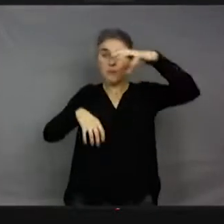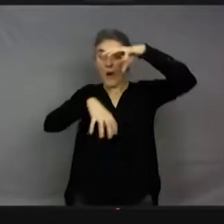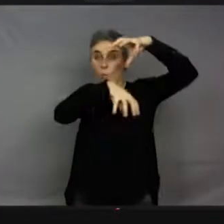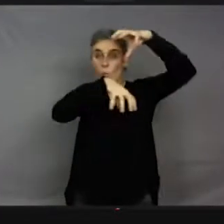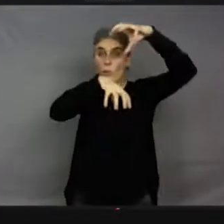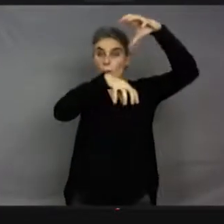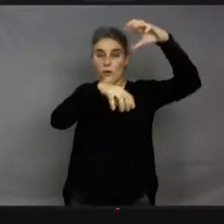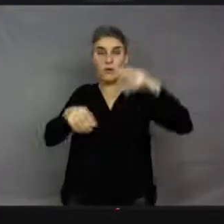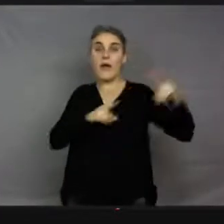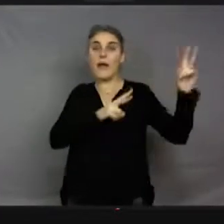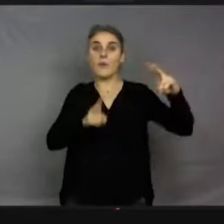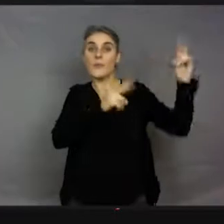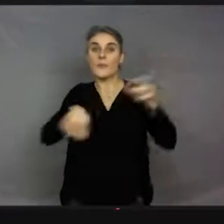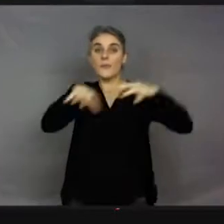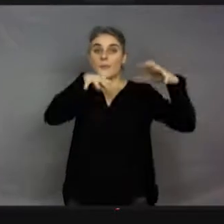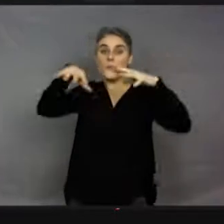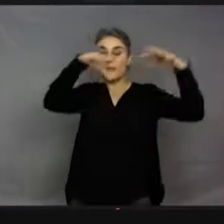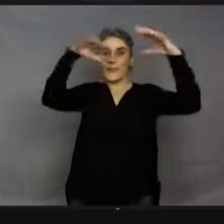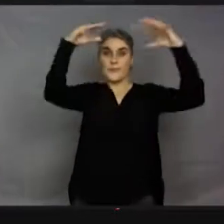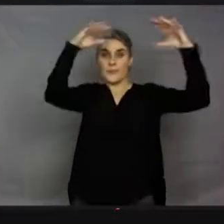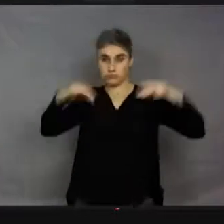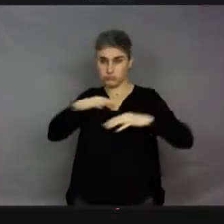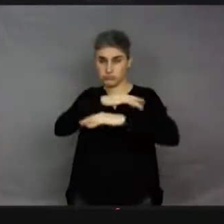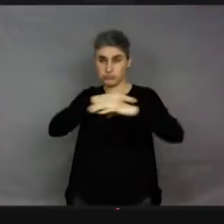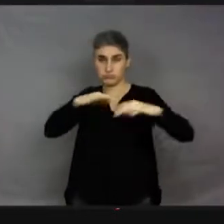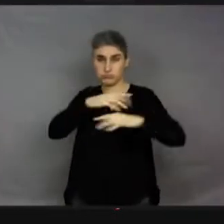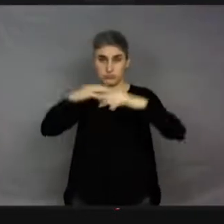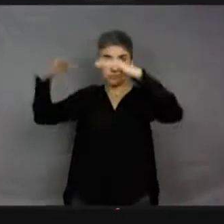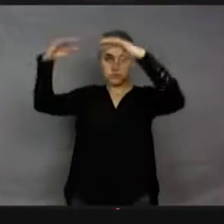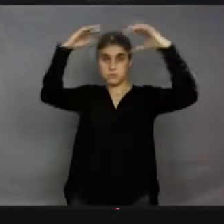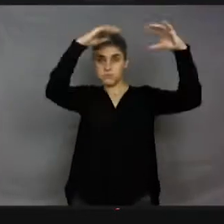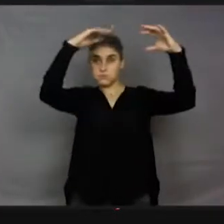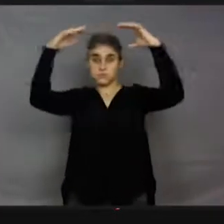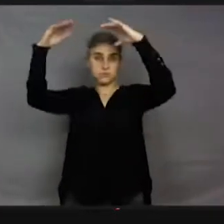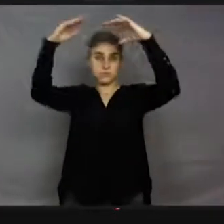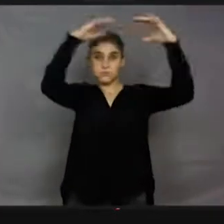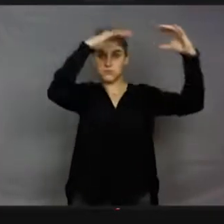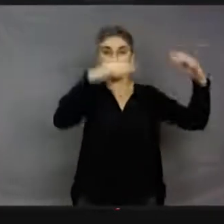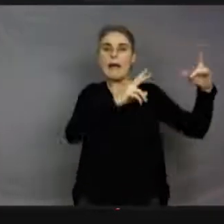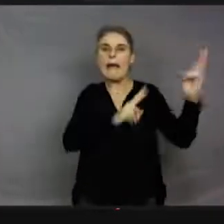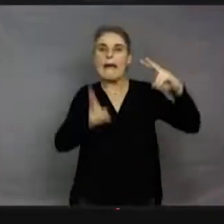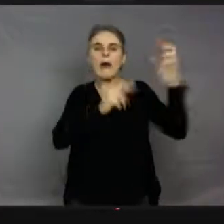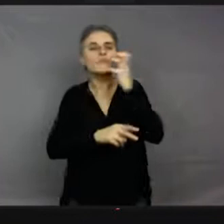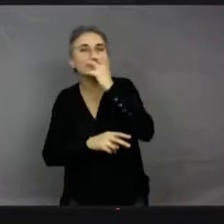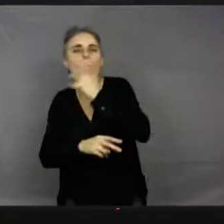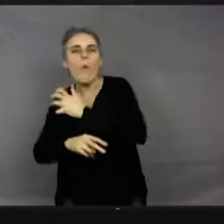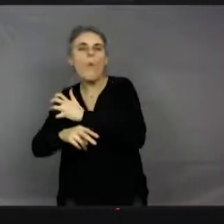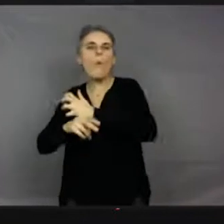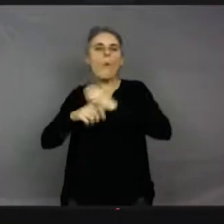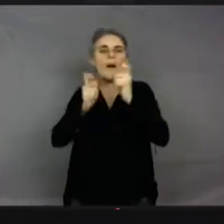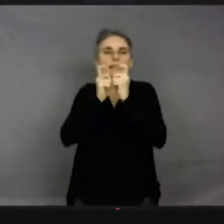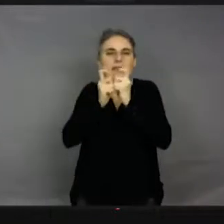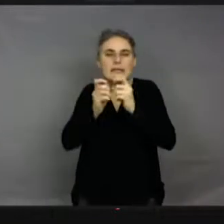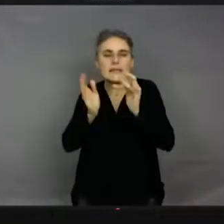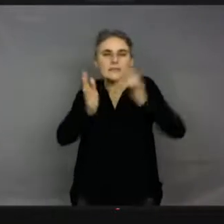courants d'air, c'est ça ? Voilà, partent avec un mélange entre l'électricité statique, les courants d'air chaud, les vents dominants, etc.